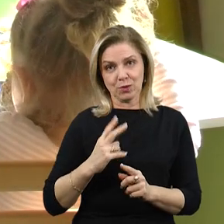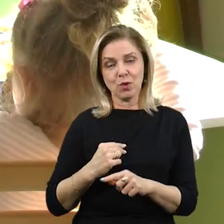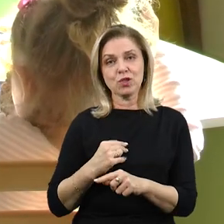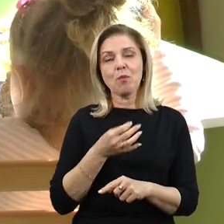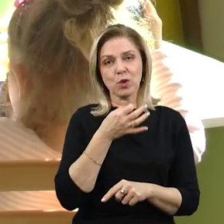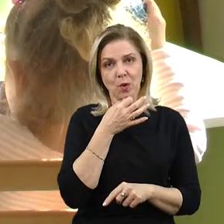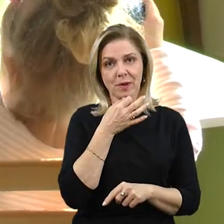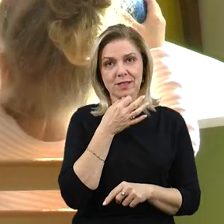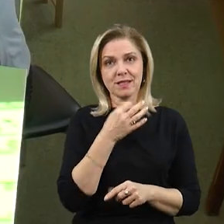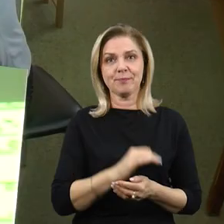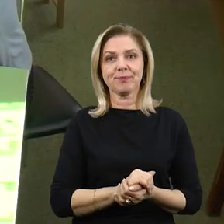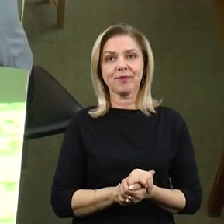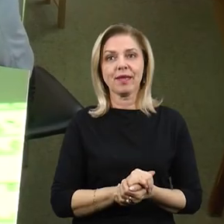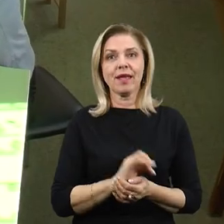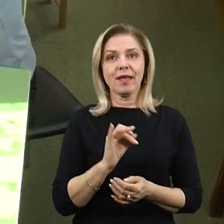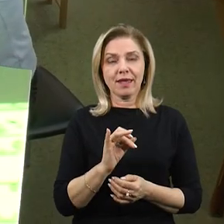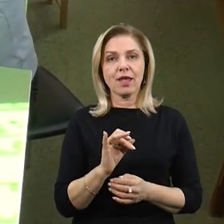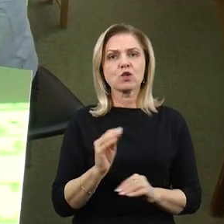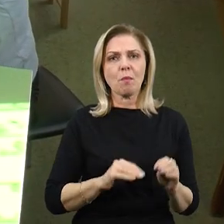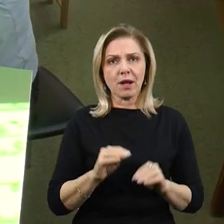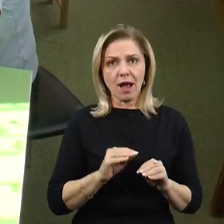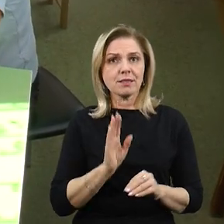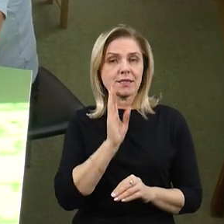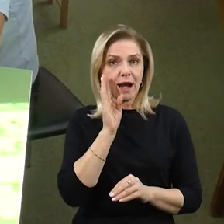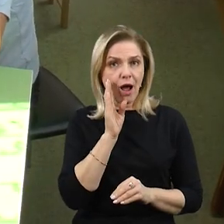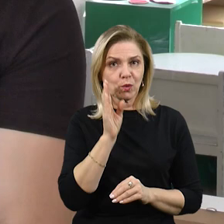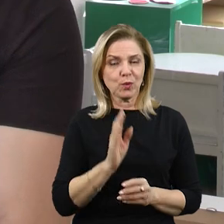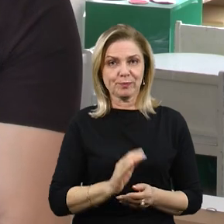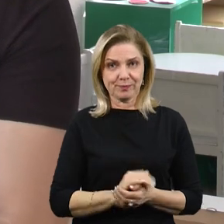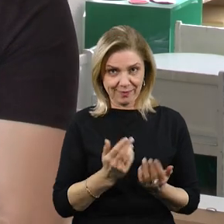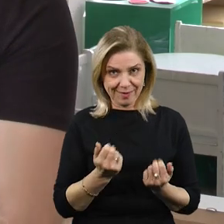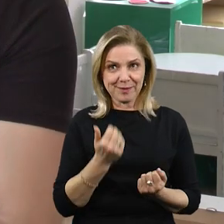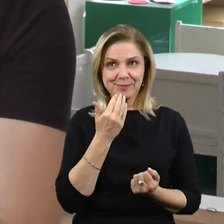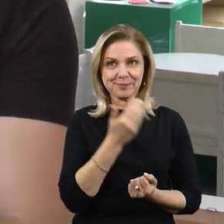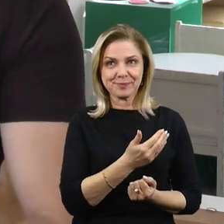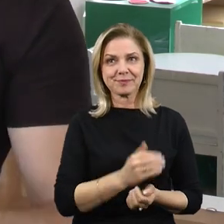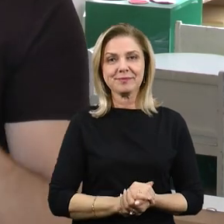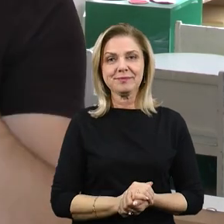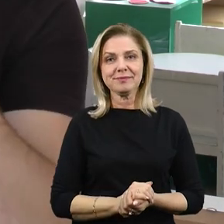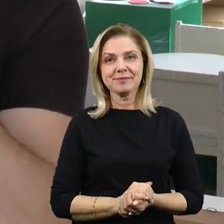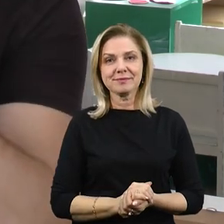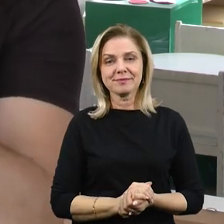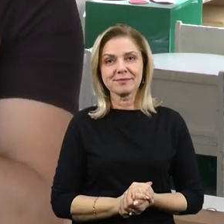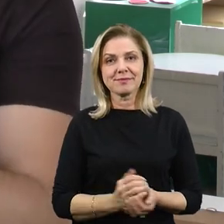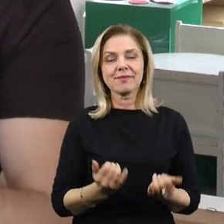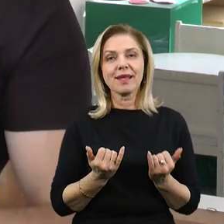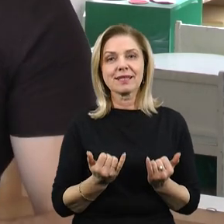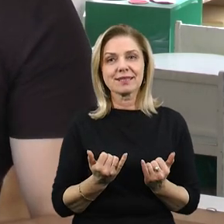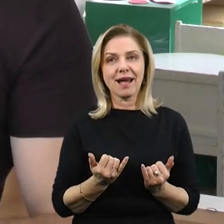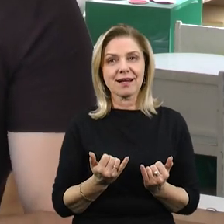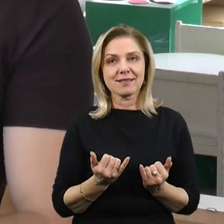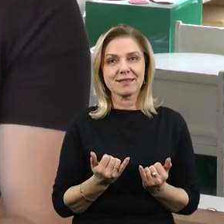З улипки даже собирається це зранку. Щось тільки зараз трошки